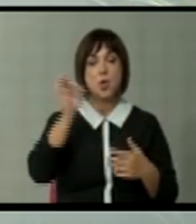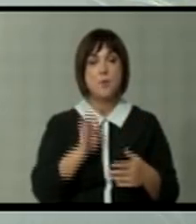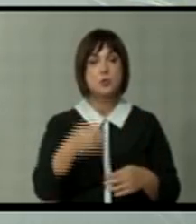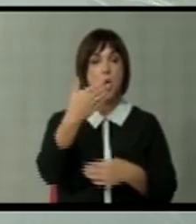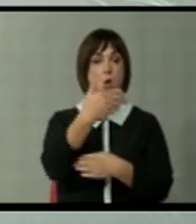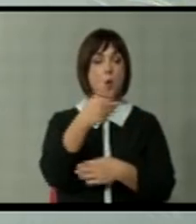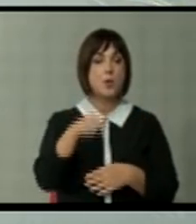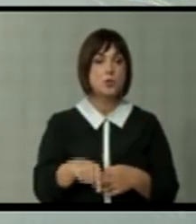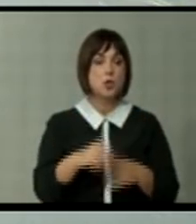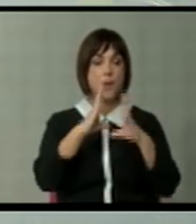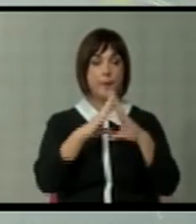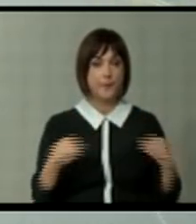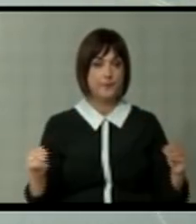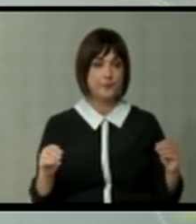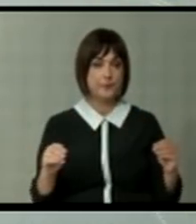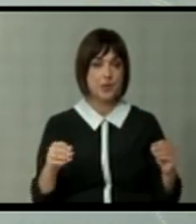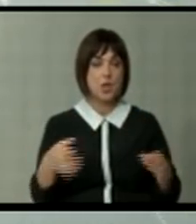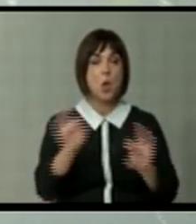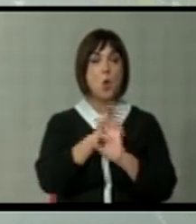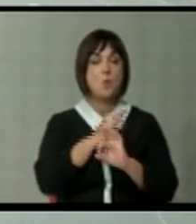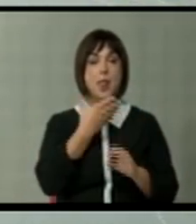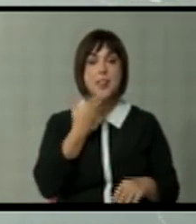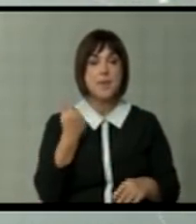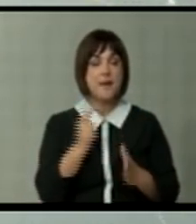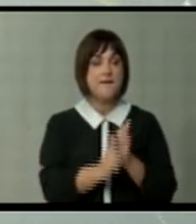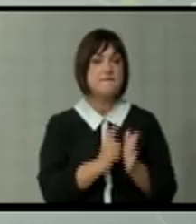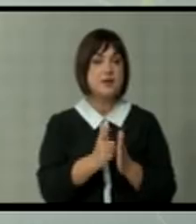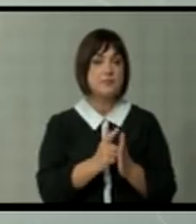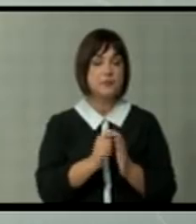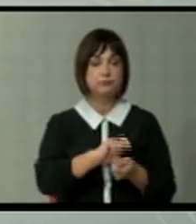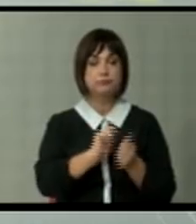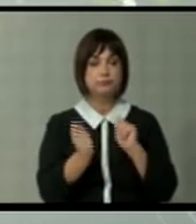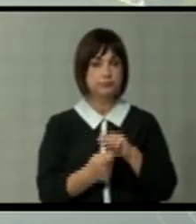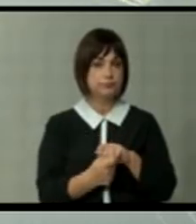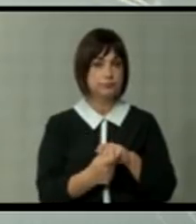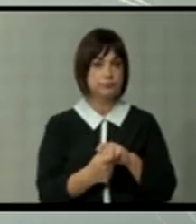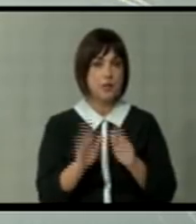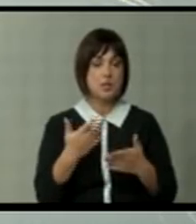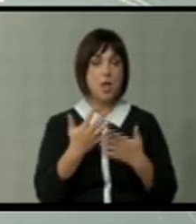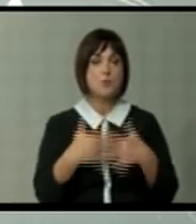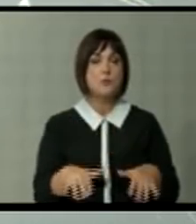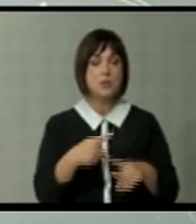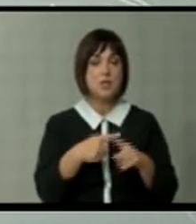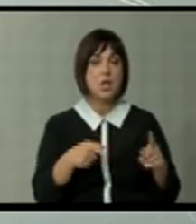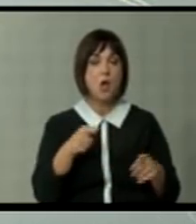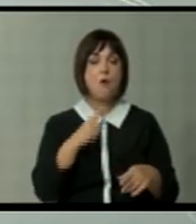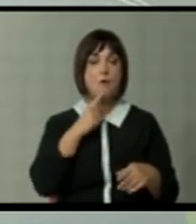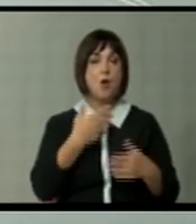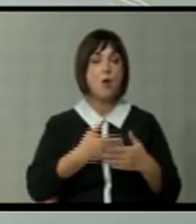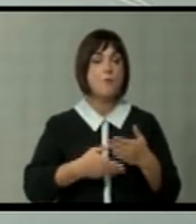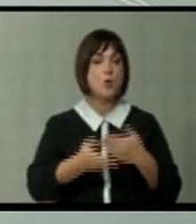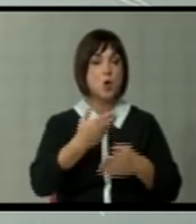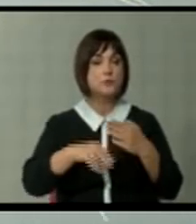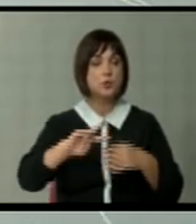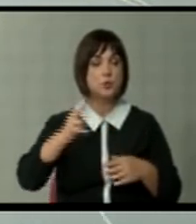компанији е тука и шезнуат. Је умират, оте немат време да се престроюват, да производат делот тоа што произведува